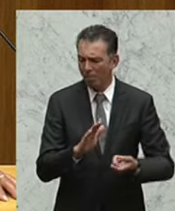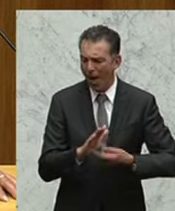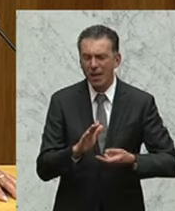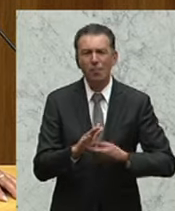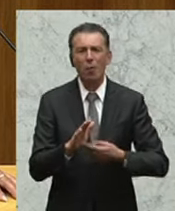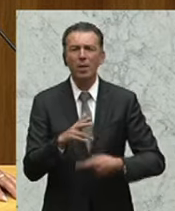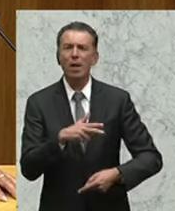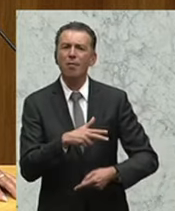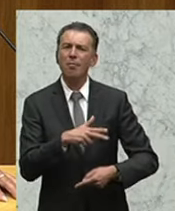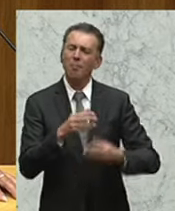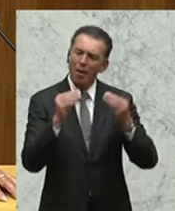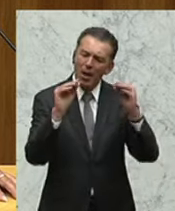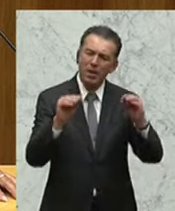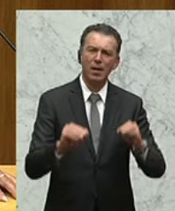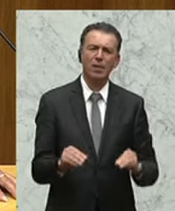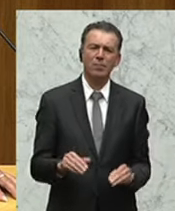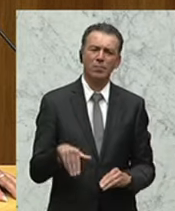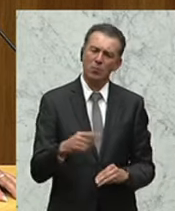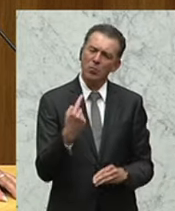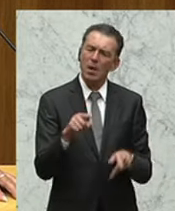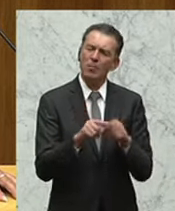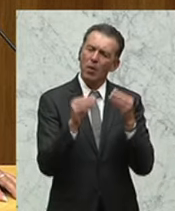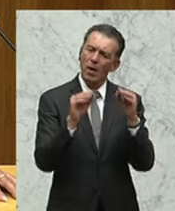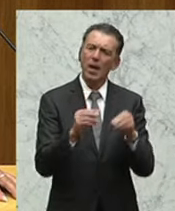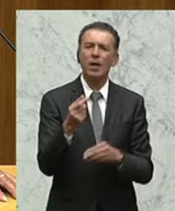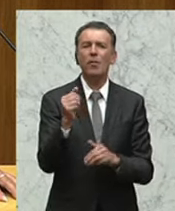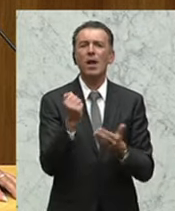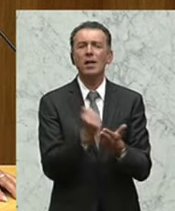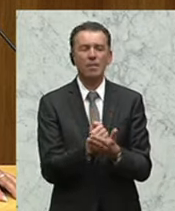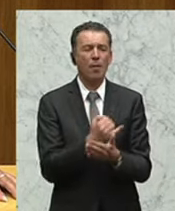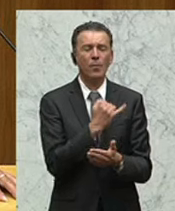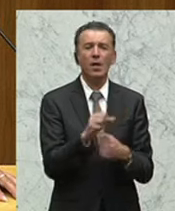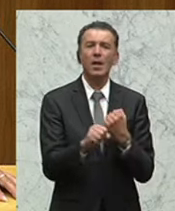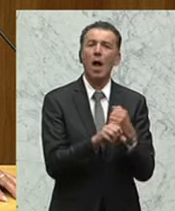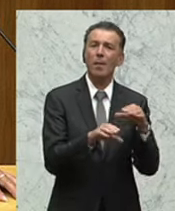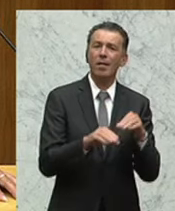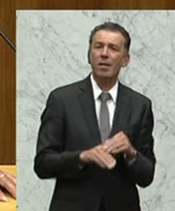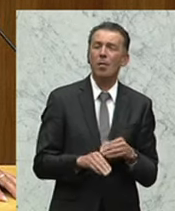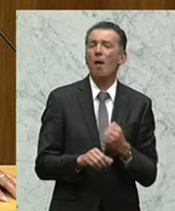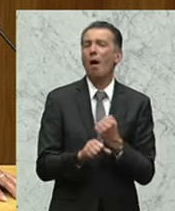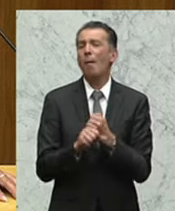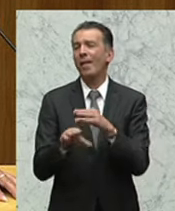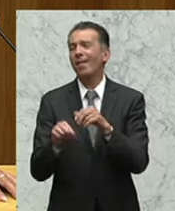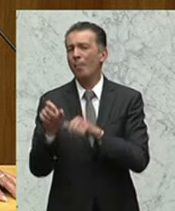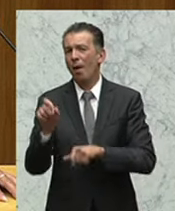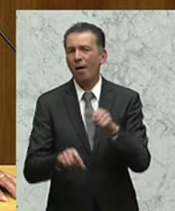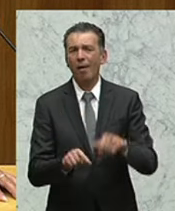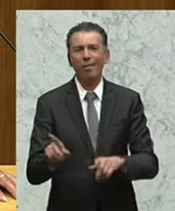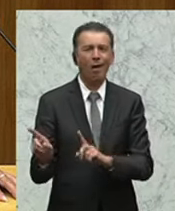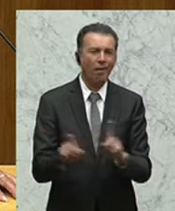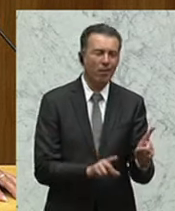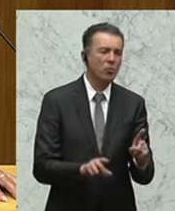dann sind Sie aber ehrlich genug, dass das Finanzamt von jedem Arbeitnehmer, von jeder Arbeitnehmerin, von jedem